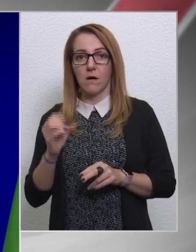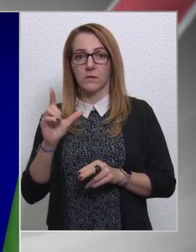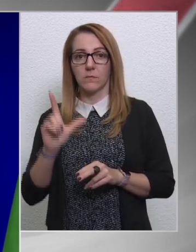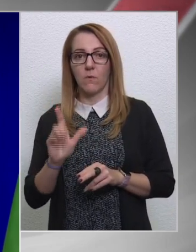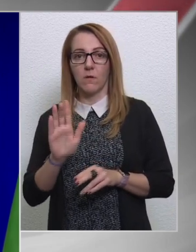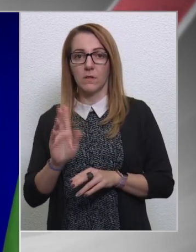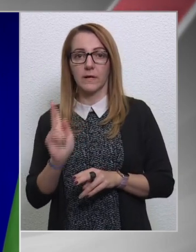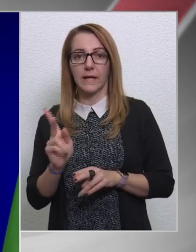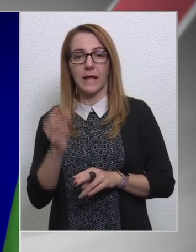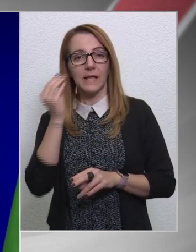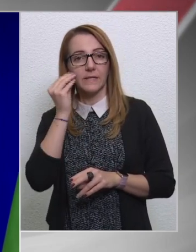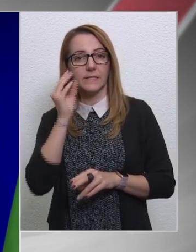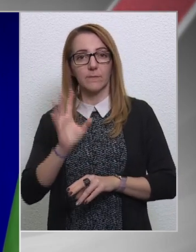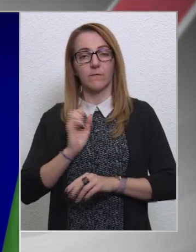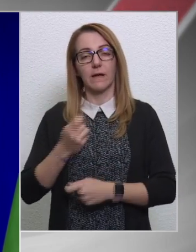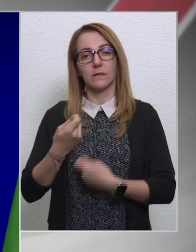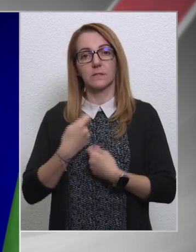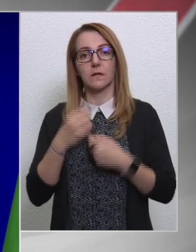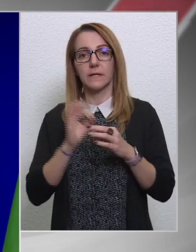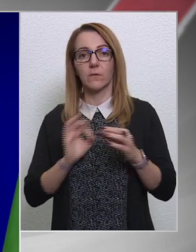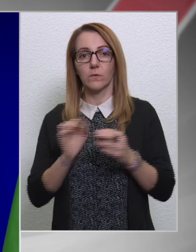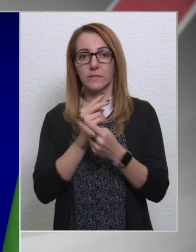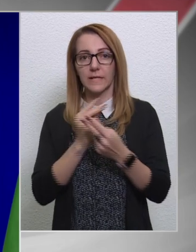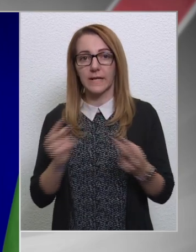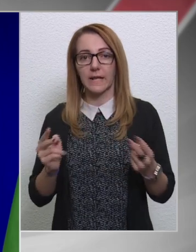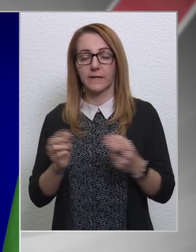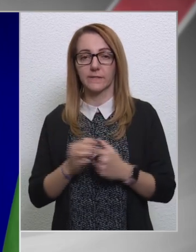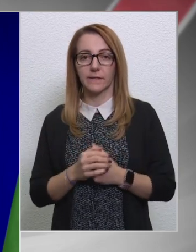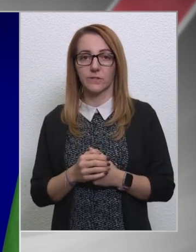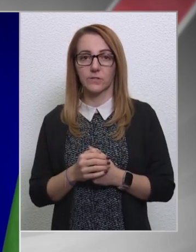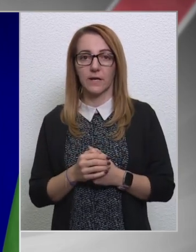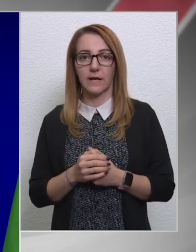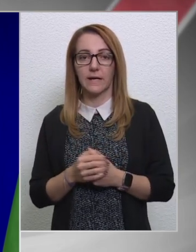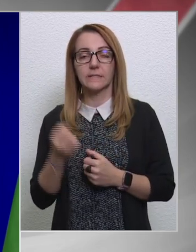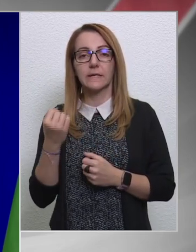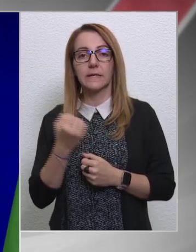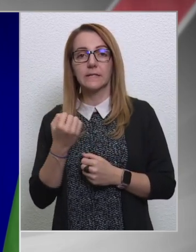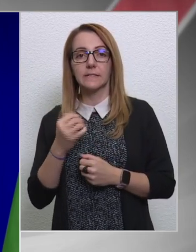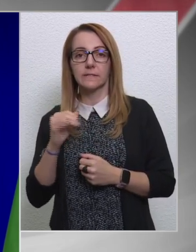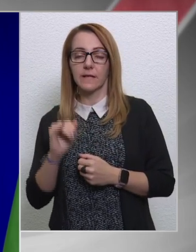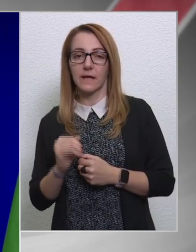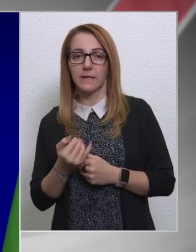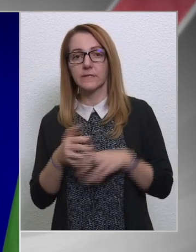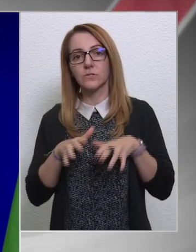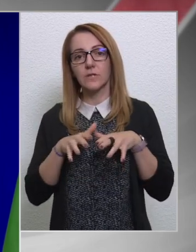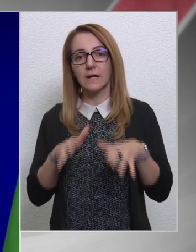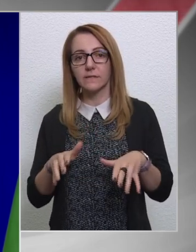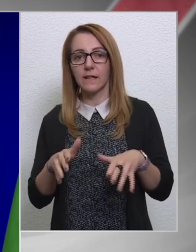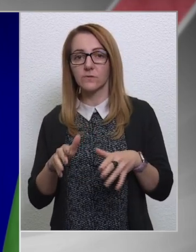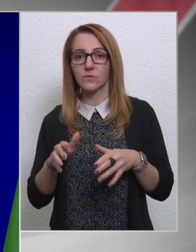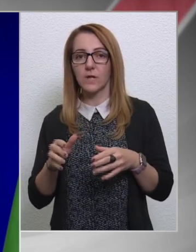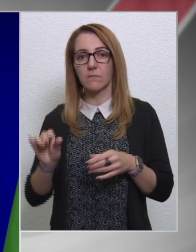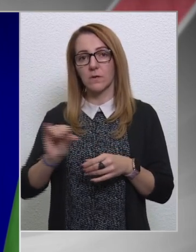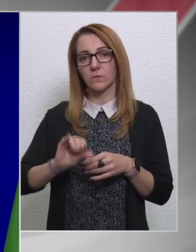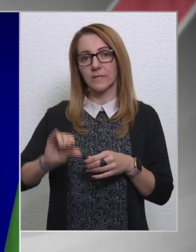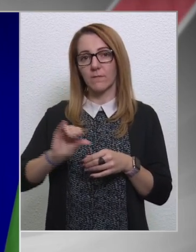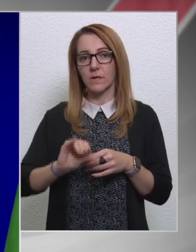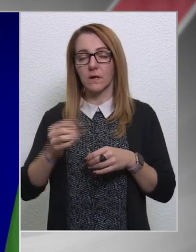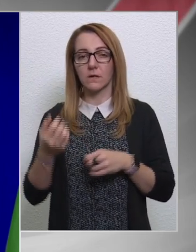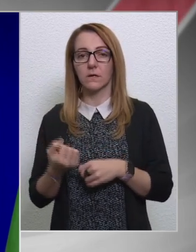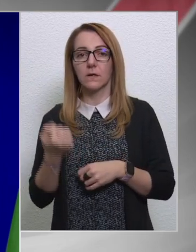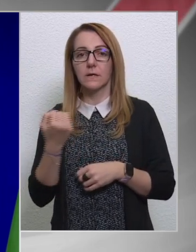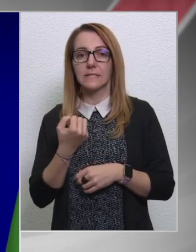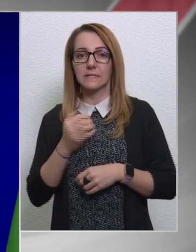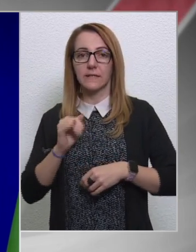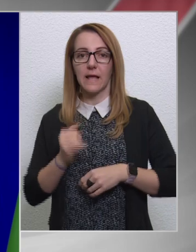egyértelműválaszt adni, az ország ellátását, dízel és általánoságban üzemanyag ellátását, dízel és benzina